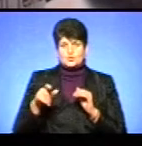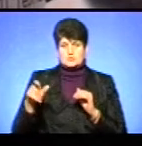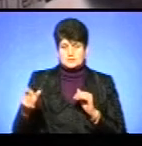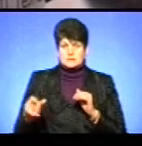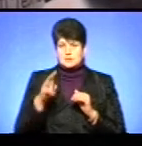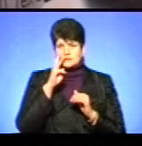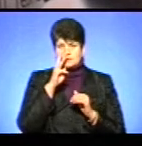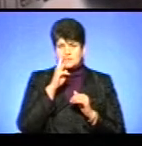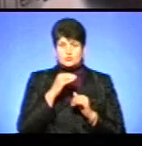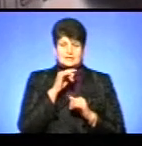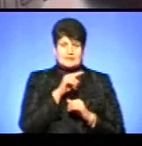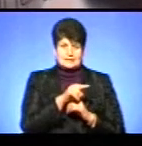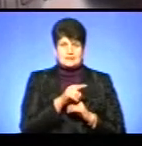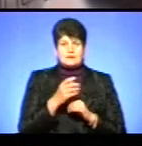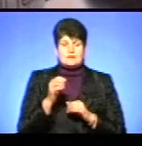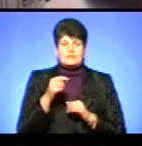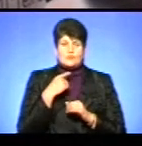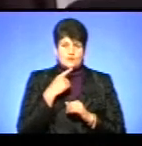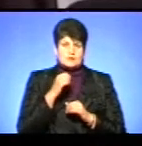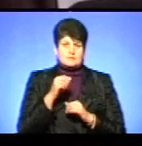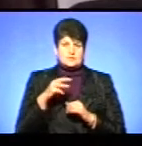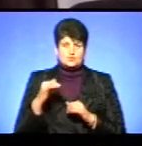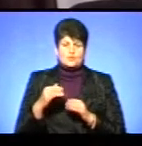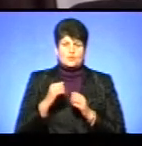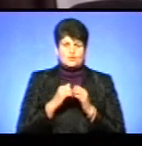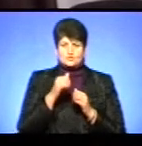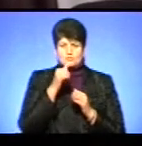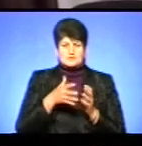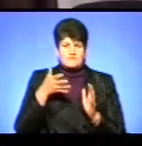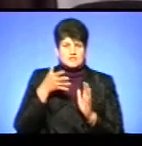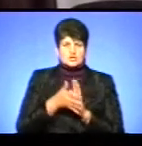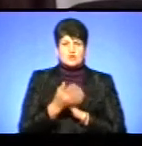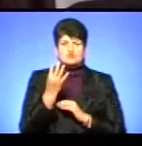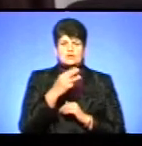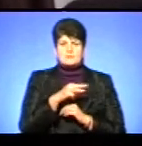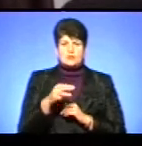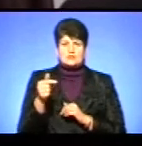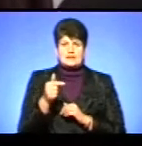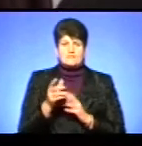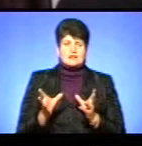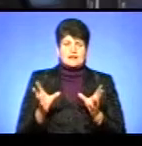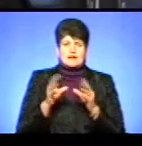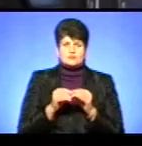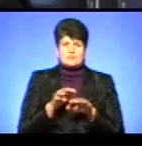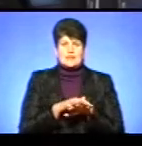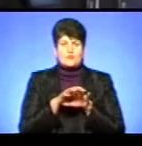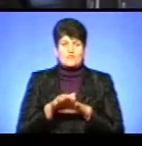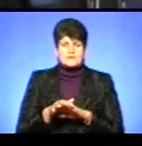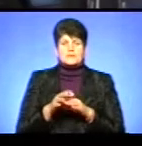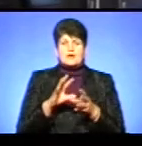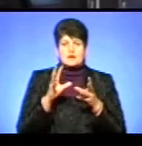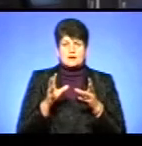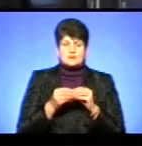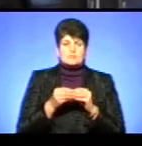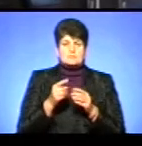На заробітну плату для них, за словами Андрія Мистюха, щомісяця підприємство витрачає 4 мільйони гривень з нарахуваннями. Наразі Тернопільська